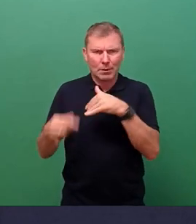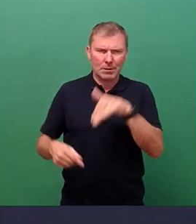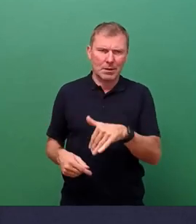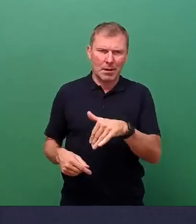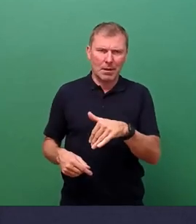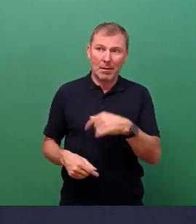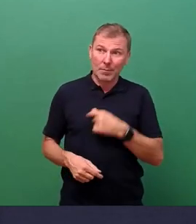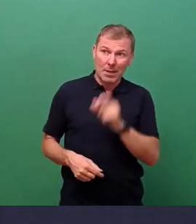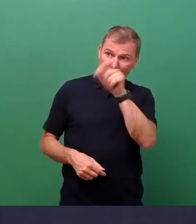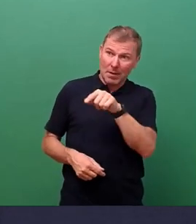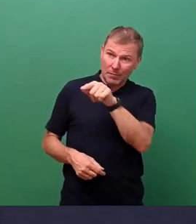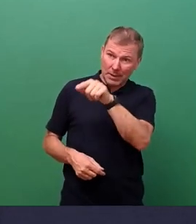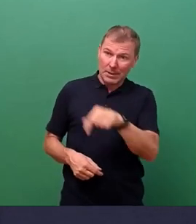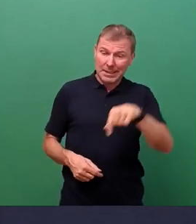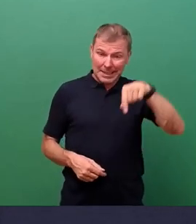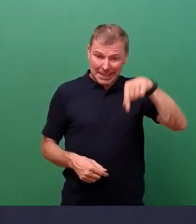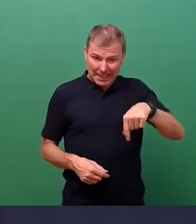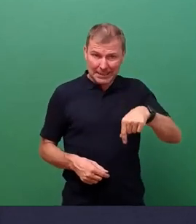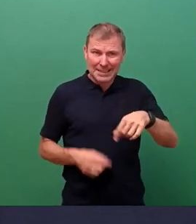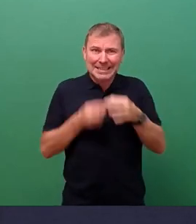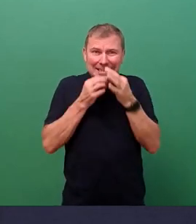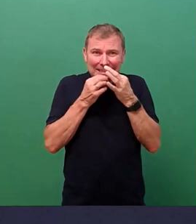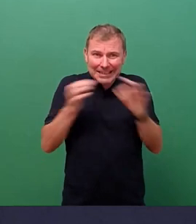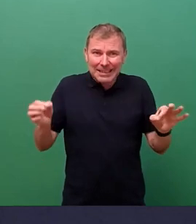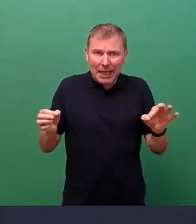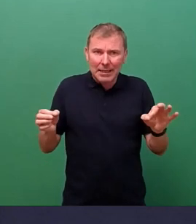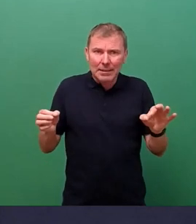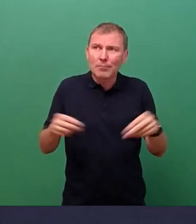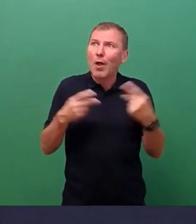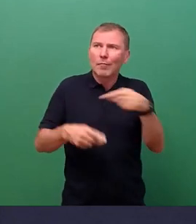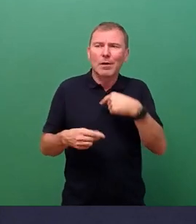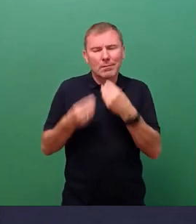hier nie im Detail und erst recht nie in der Öffentlichkeit ausführen.